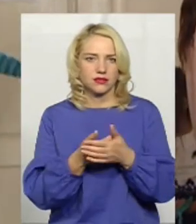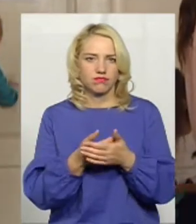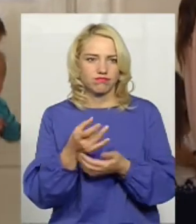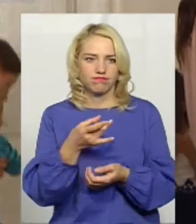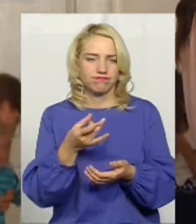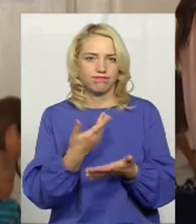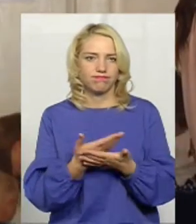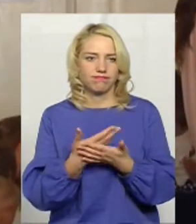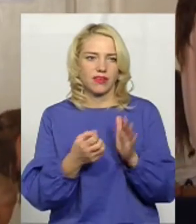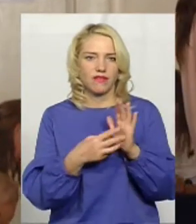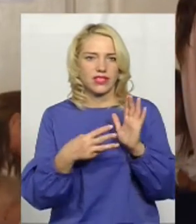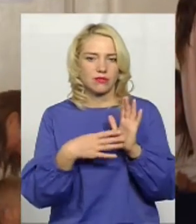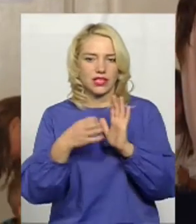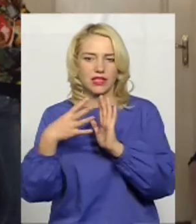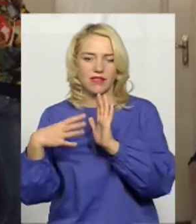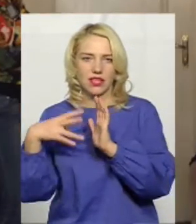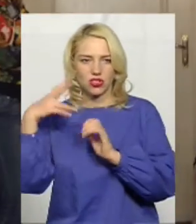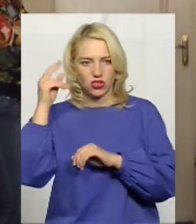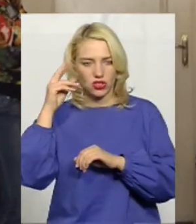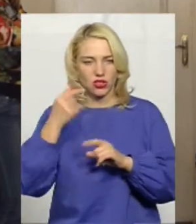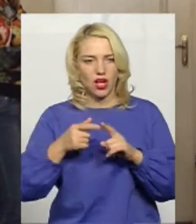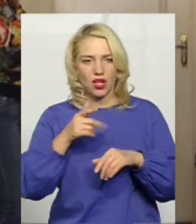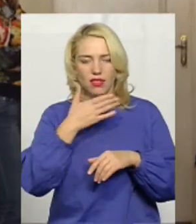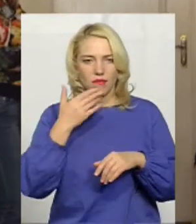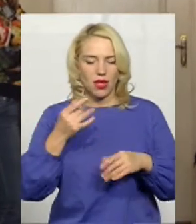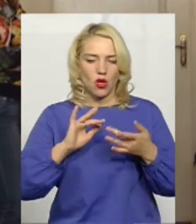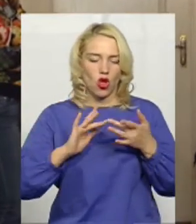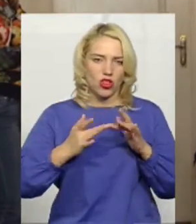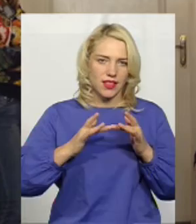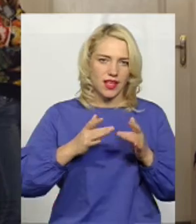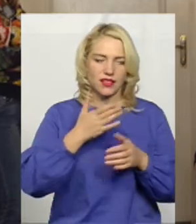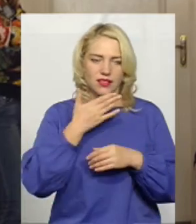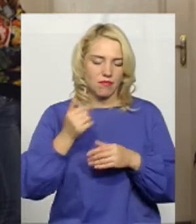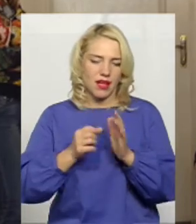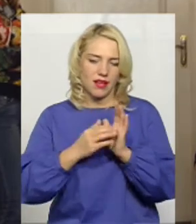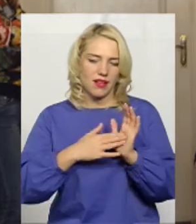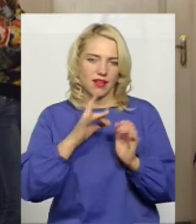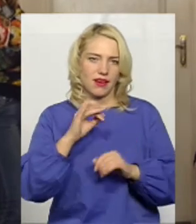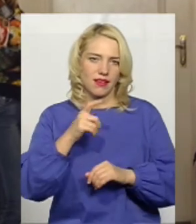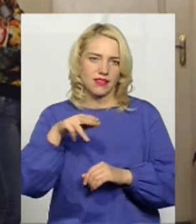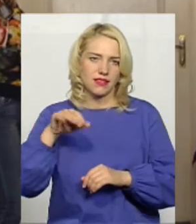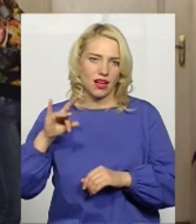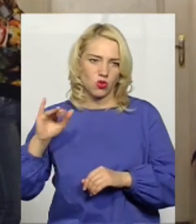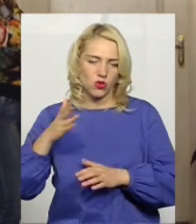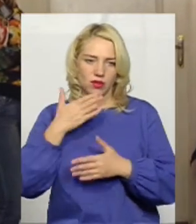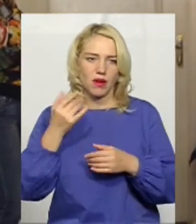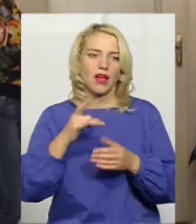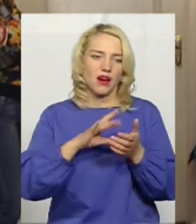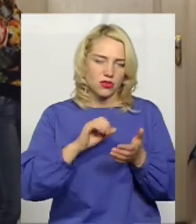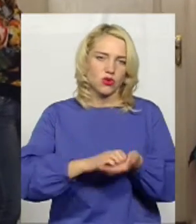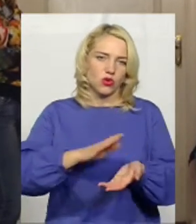-19 числа, а їх немає ні онлайн, ні в реєстратурі, щоб взяти. Але реєстратура зараз записує,